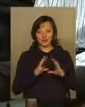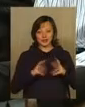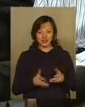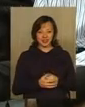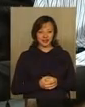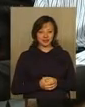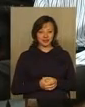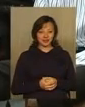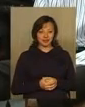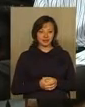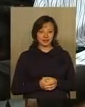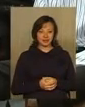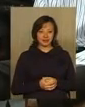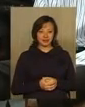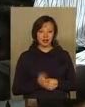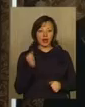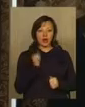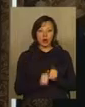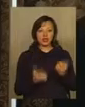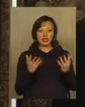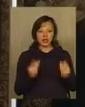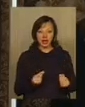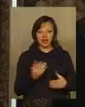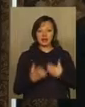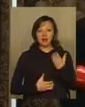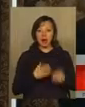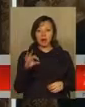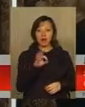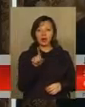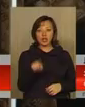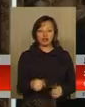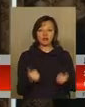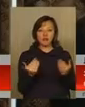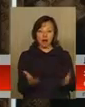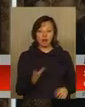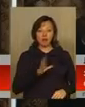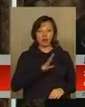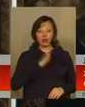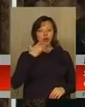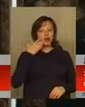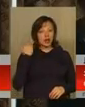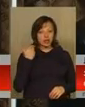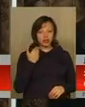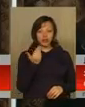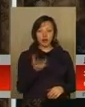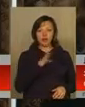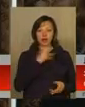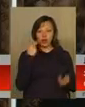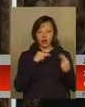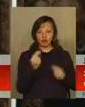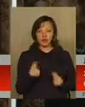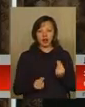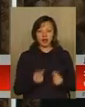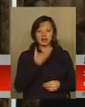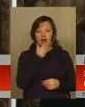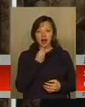світі, правильно. І ми кожен день дбаємо про те, щоб вам було легше, вам було краще, щоб ви